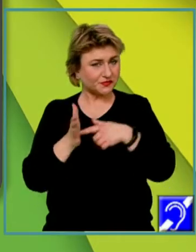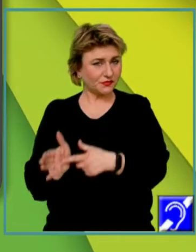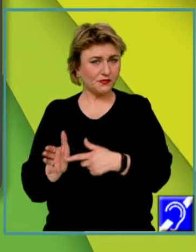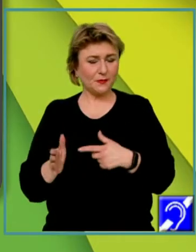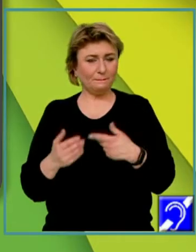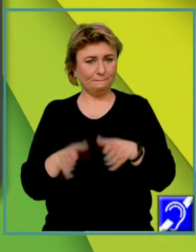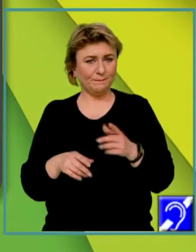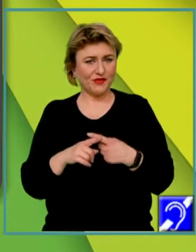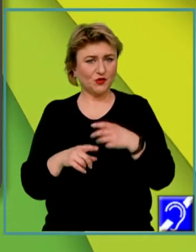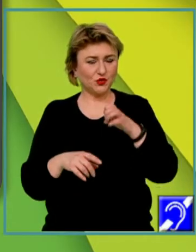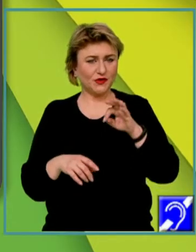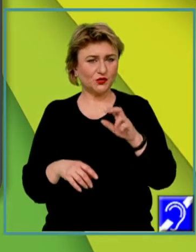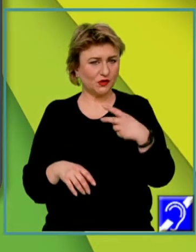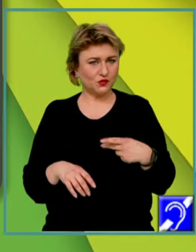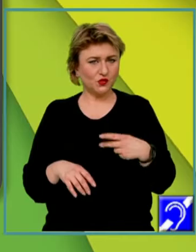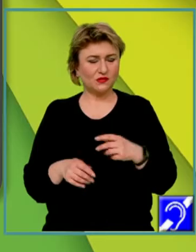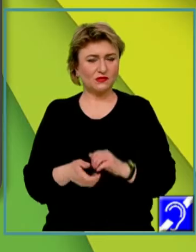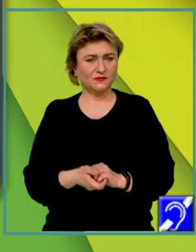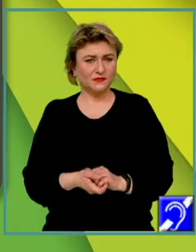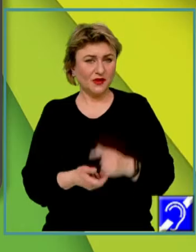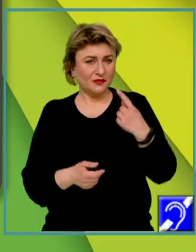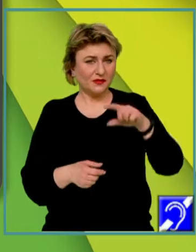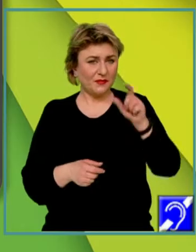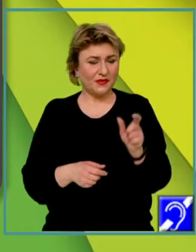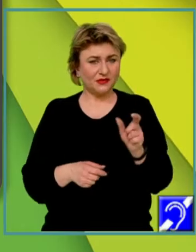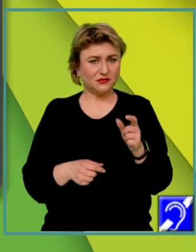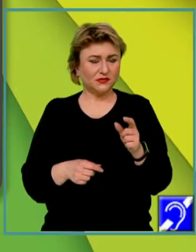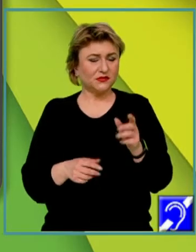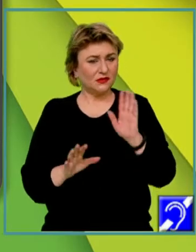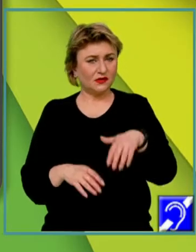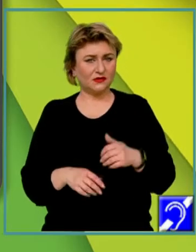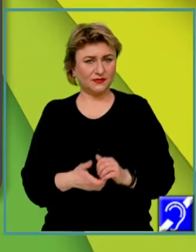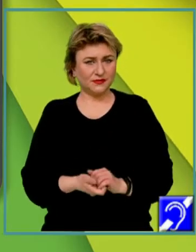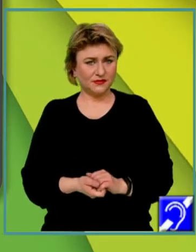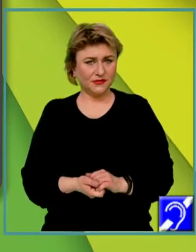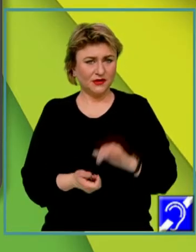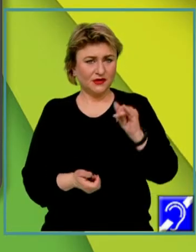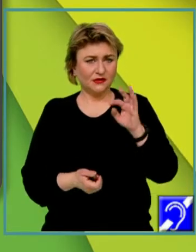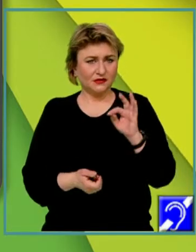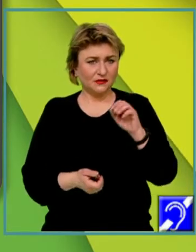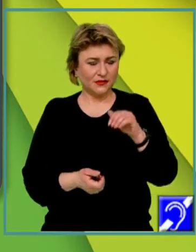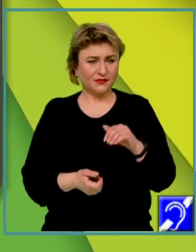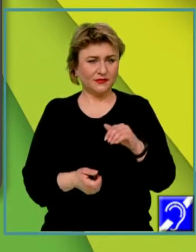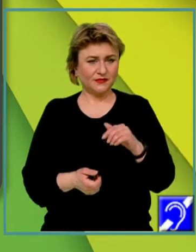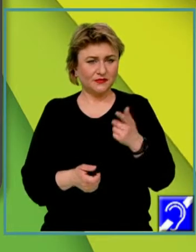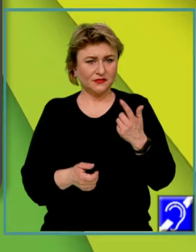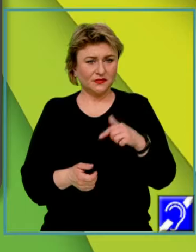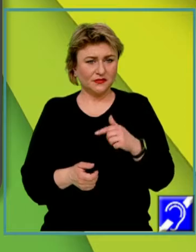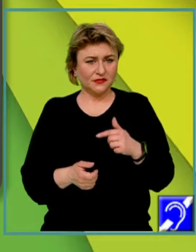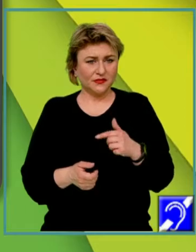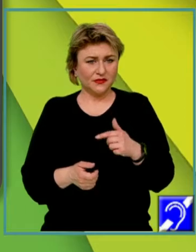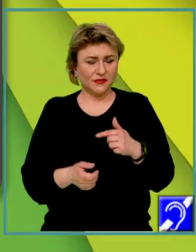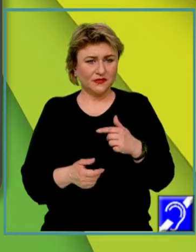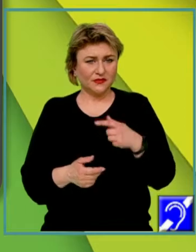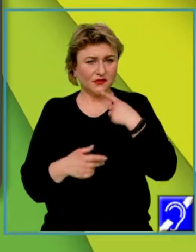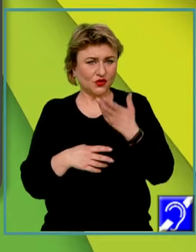începem cu subiectul al doilea. Prima parte cuprinde itemi de tip pereche. Ce